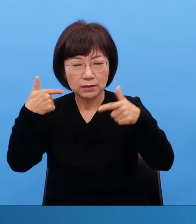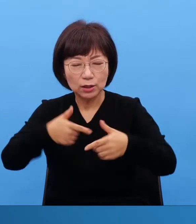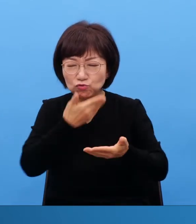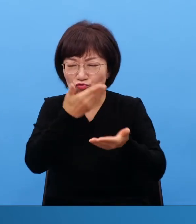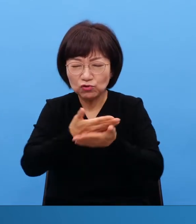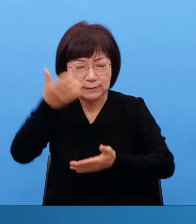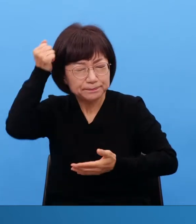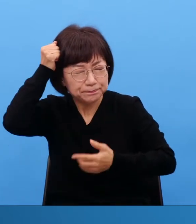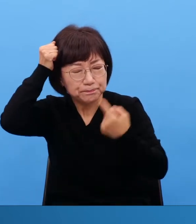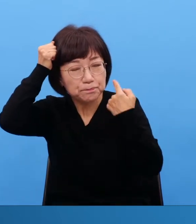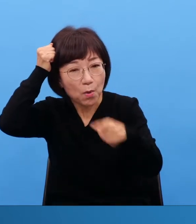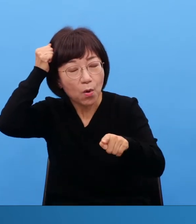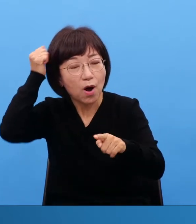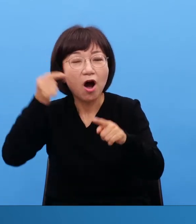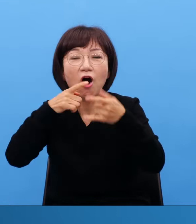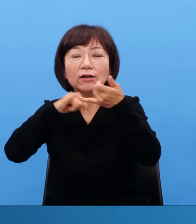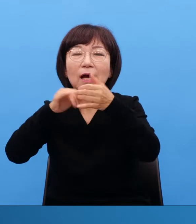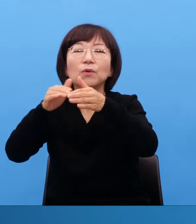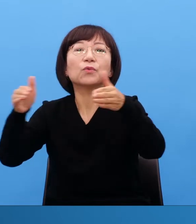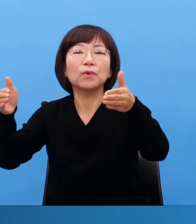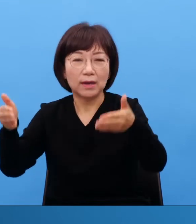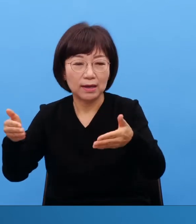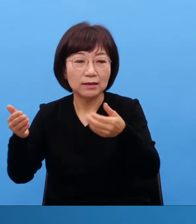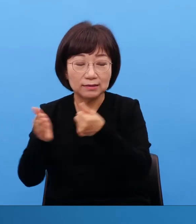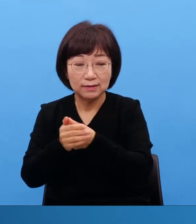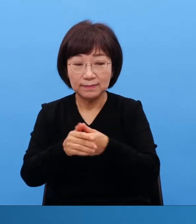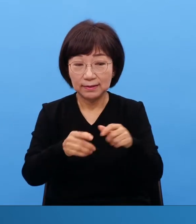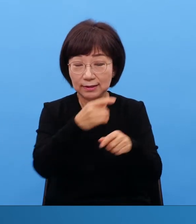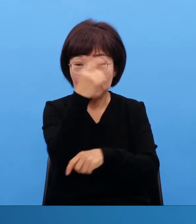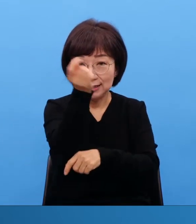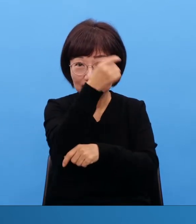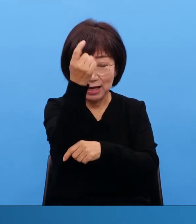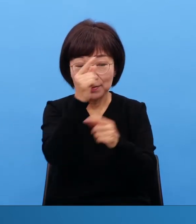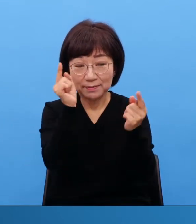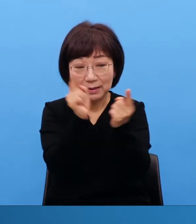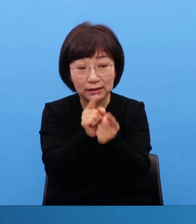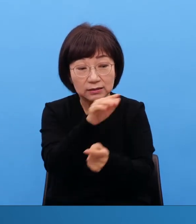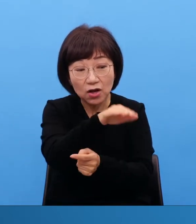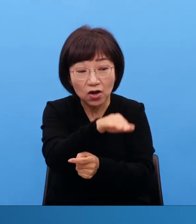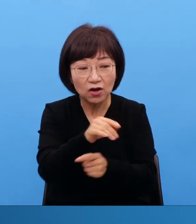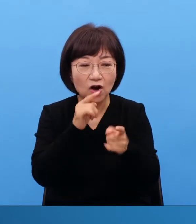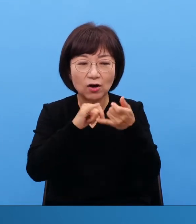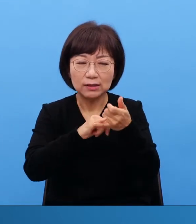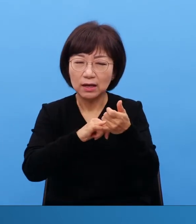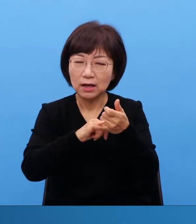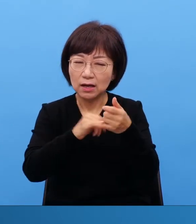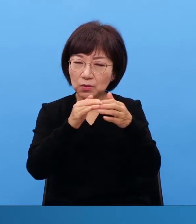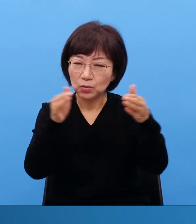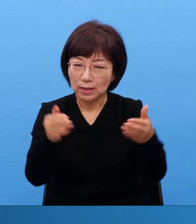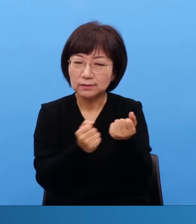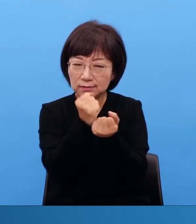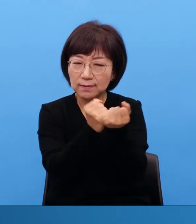그 얘기를 틀림없이 했겠죠 하면서 낸 얘기가 이겁니다